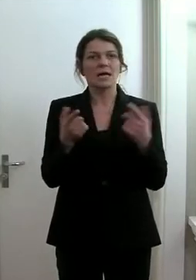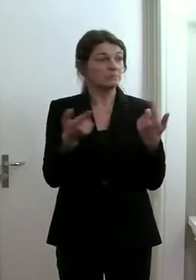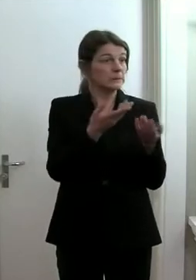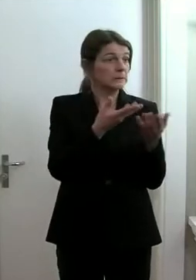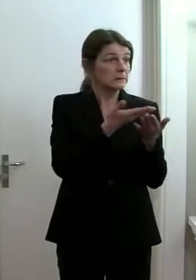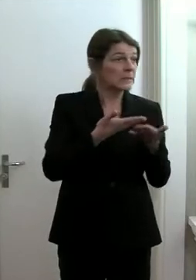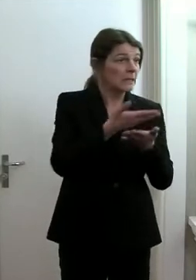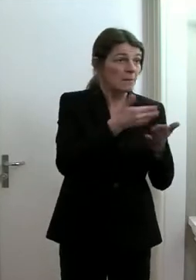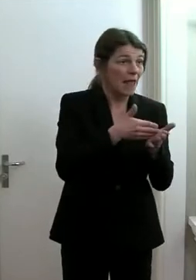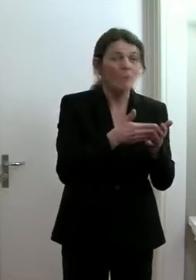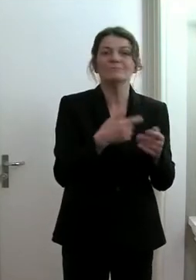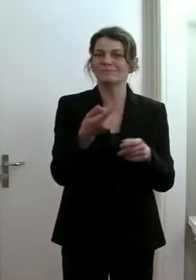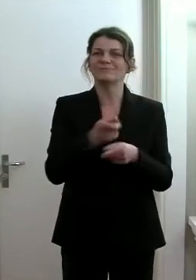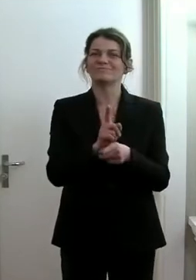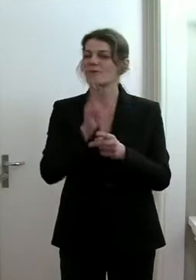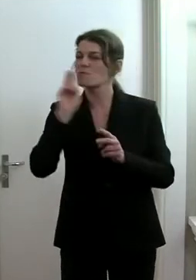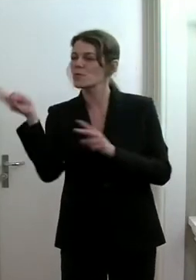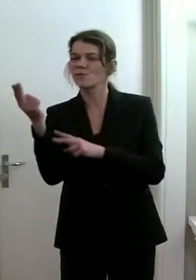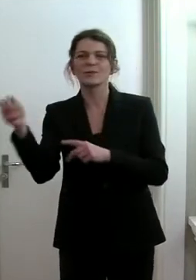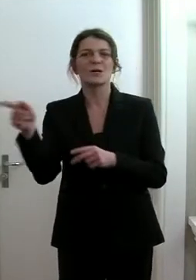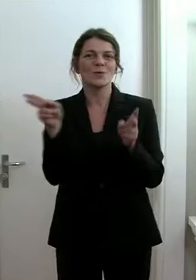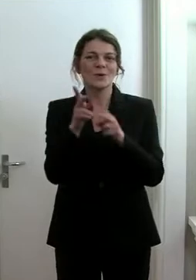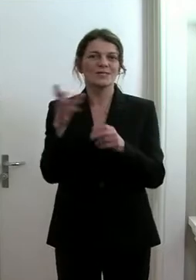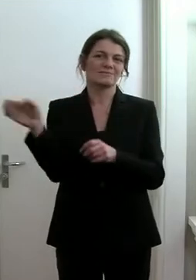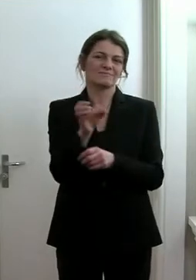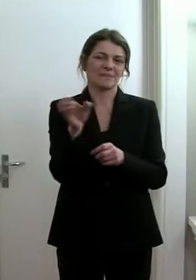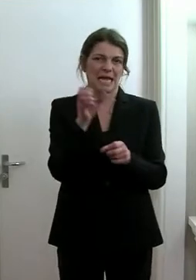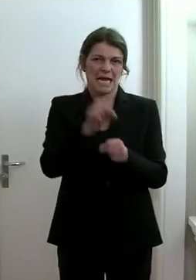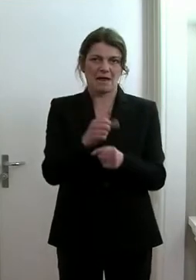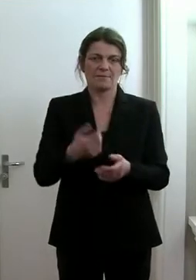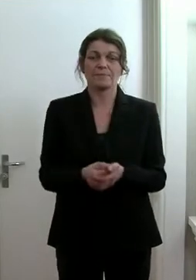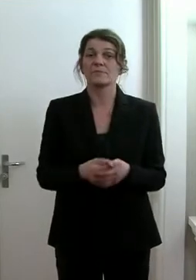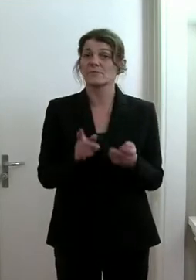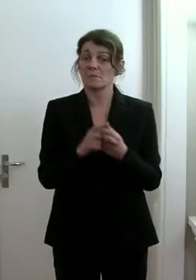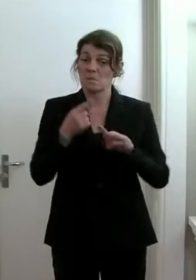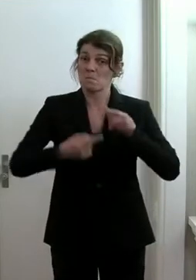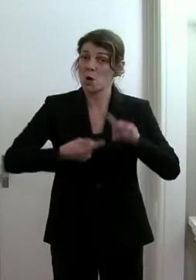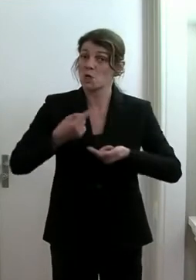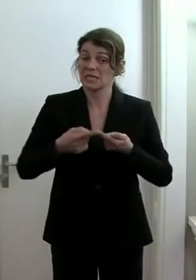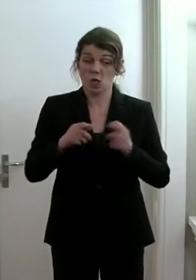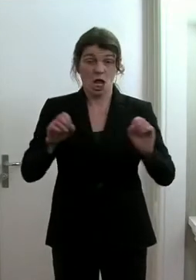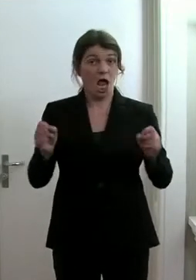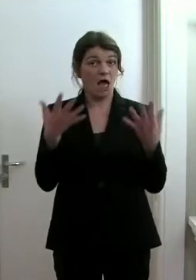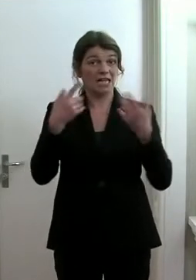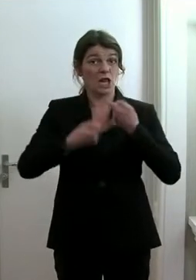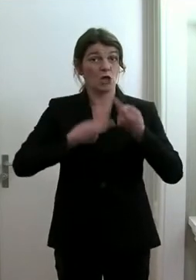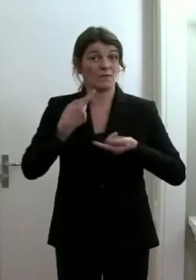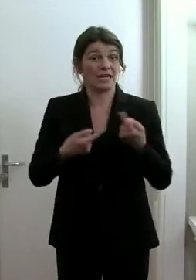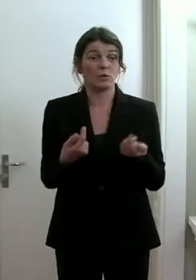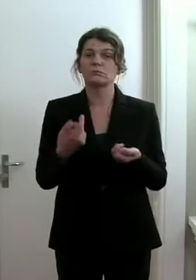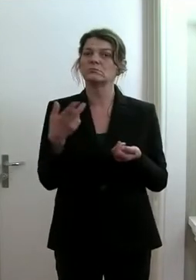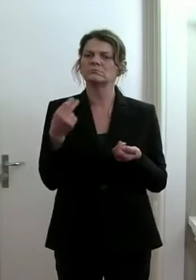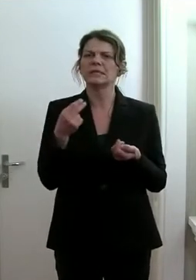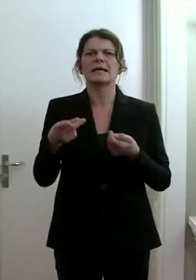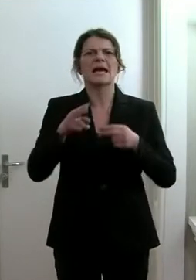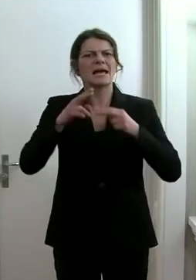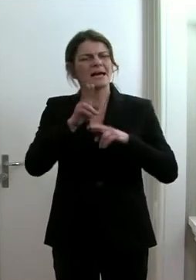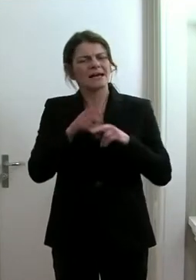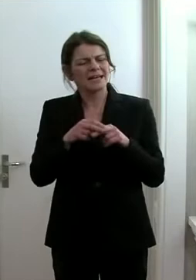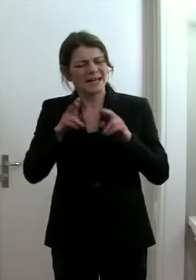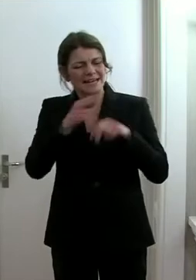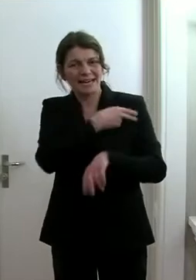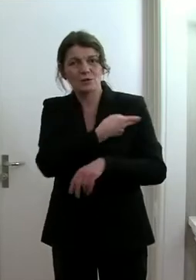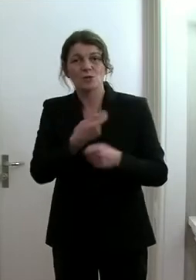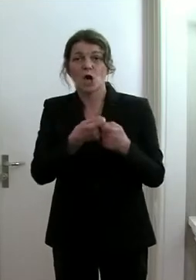Einsätzen. Um die Prozesse und auch die aktuelle Entwicklung fortlaufend mit den Rettungsorganisationen